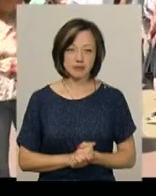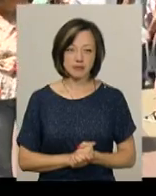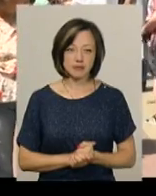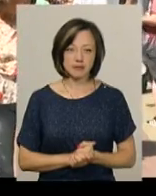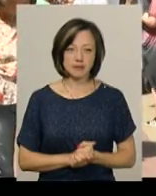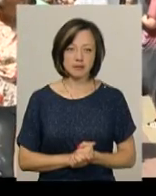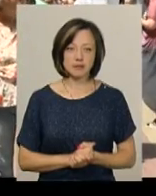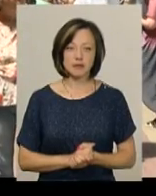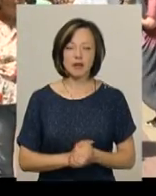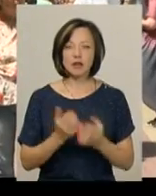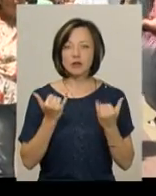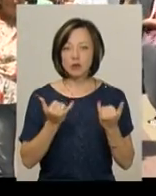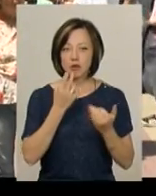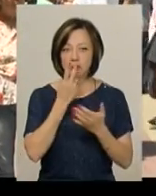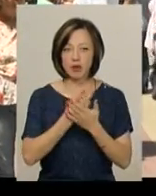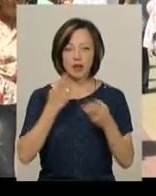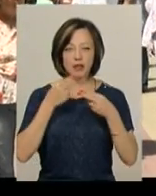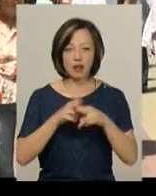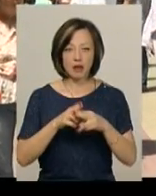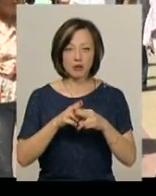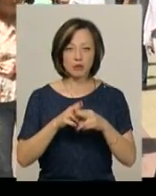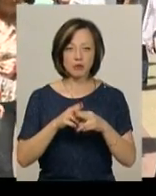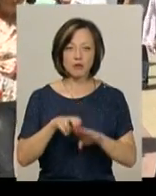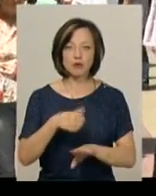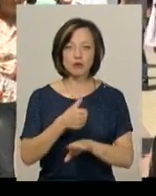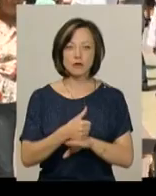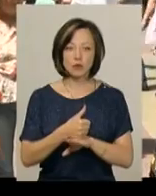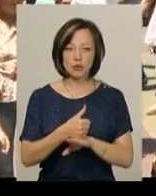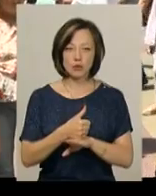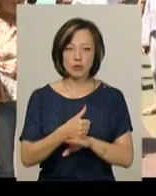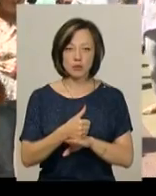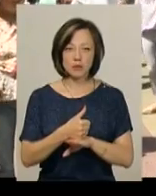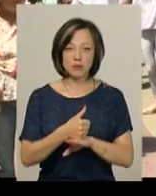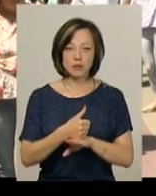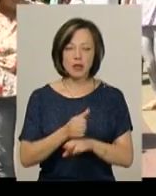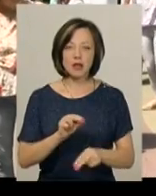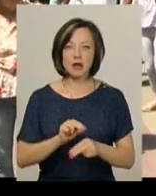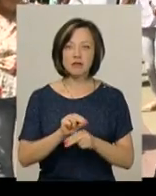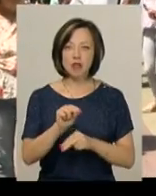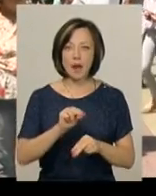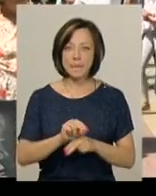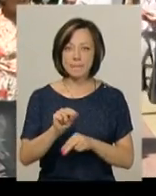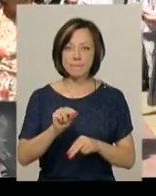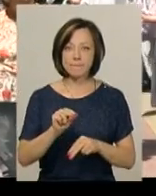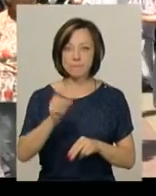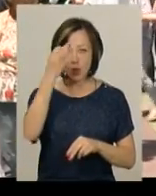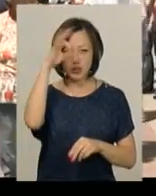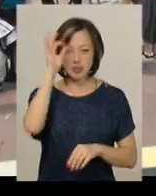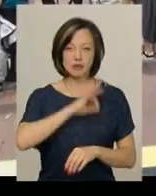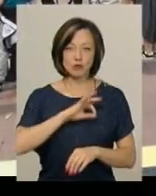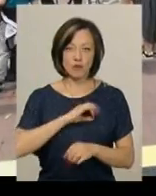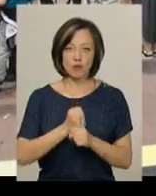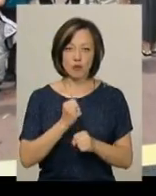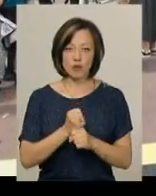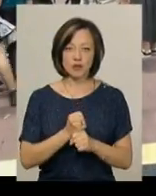Сьогодні ми демонструємо техніку, в основному кіткову, яку ми навчаємо наших поліцейських, яку застосовуємо самі в роботі.